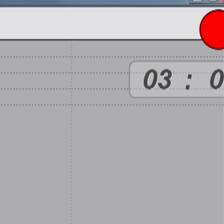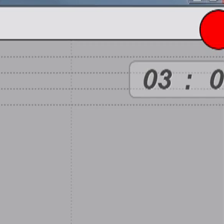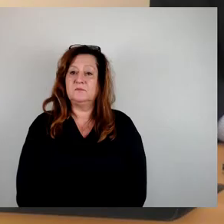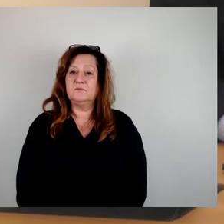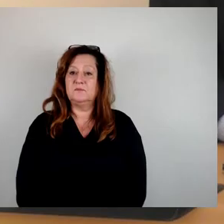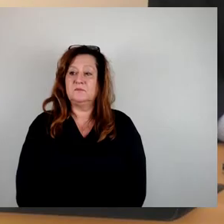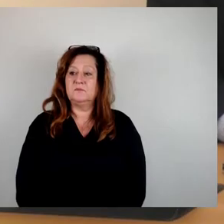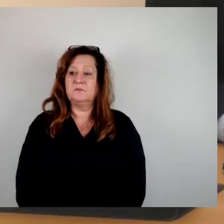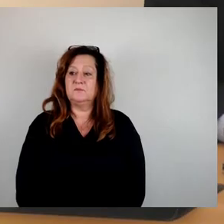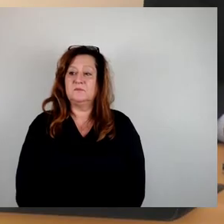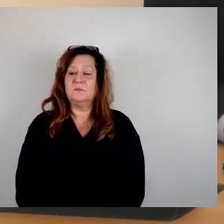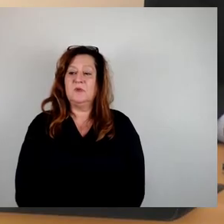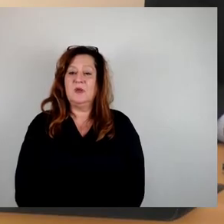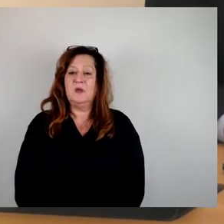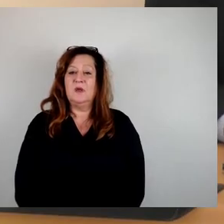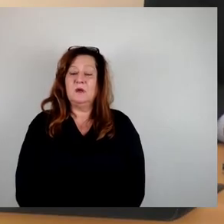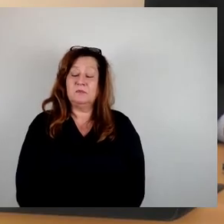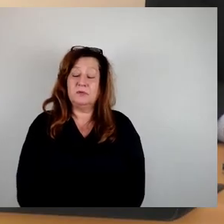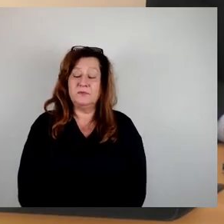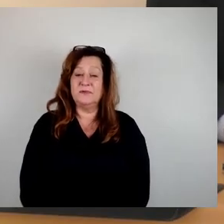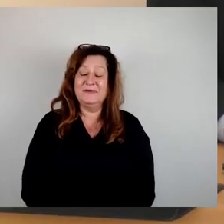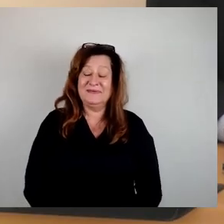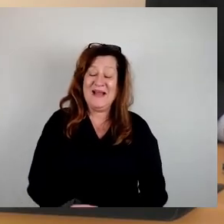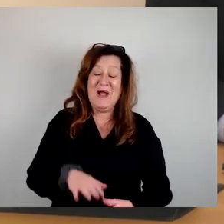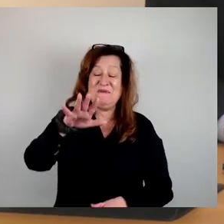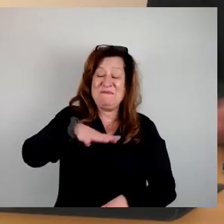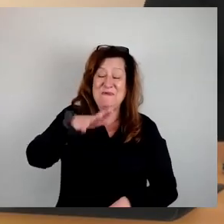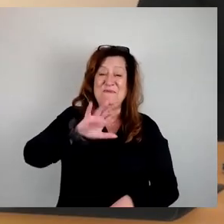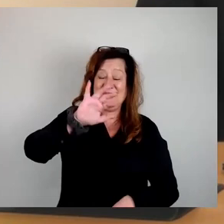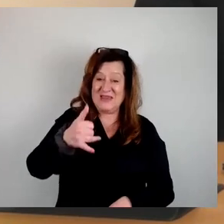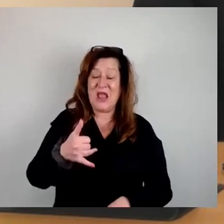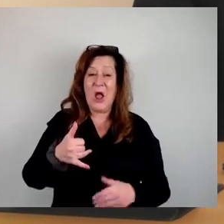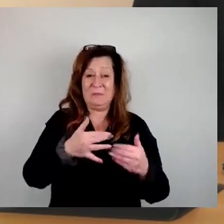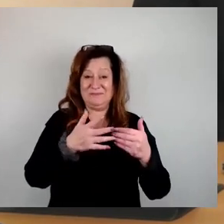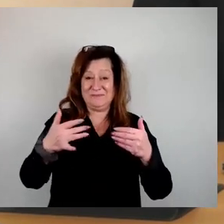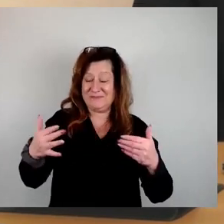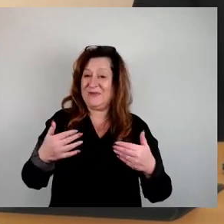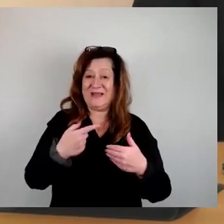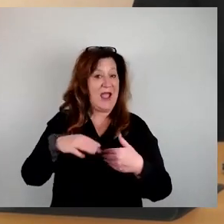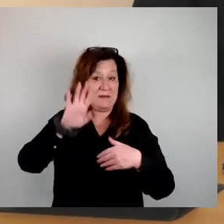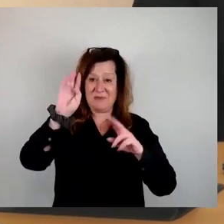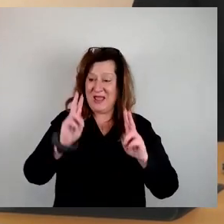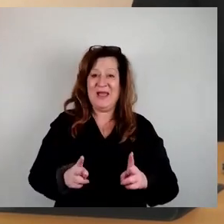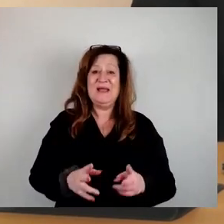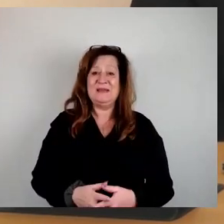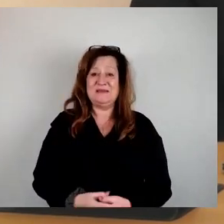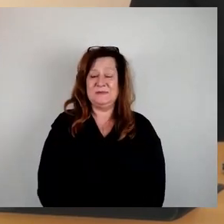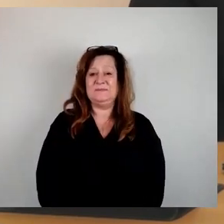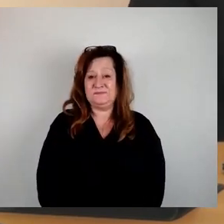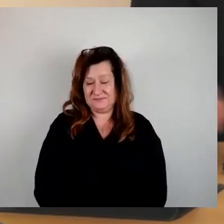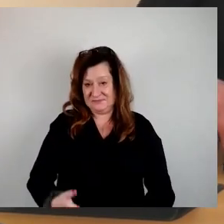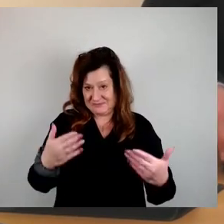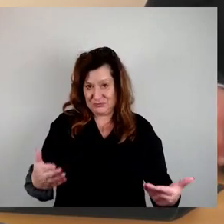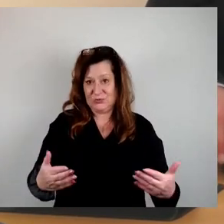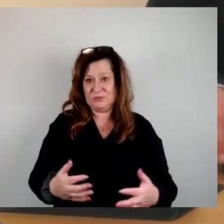15, Ja, Stimmen, 51, Nein. Eine Enthaltung hat damit keine Mehrheit gefunden. Somit haben wir jetzt